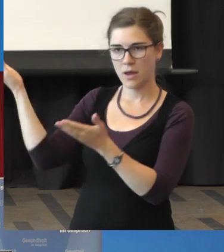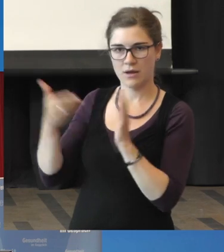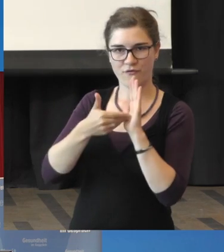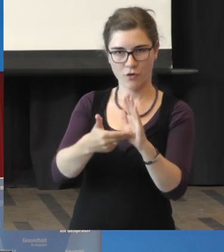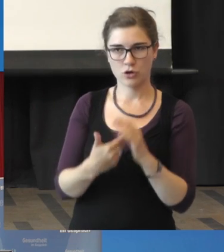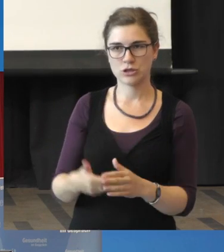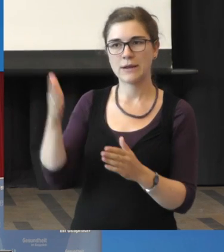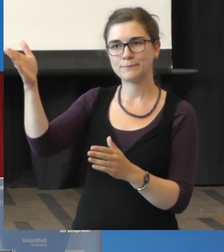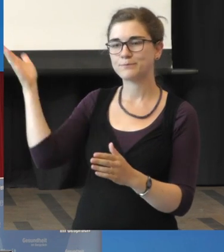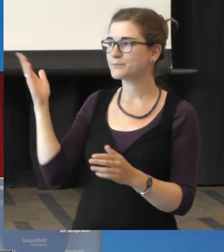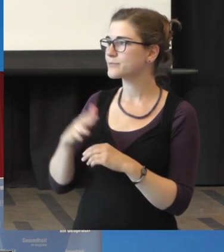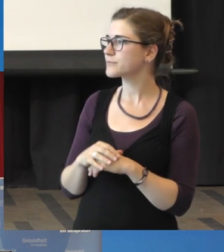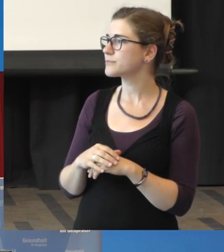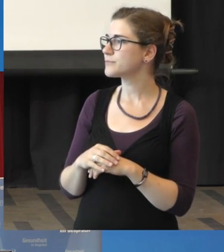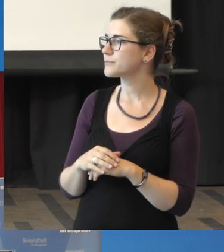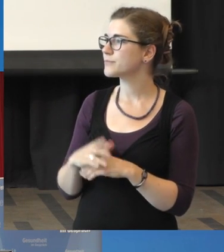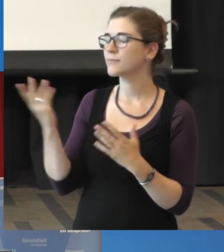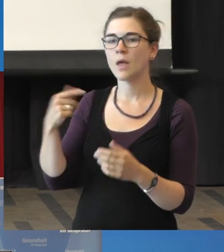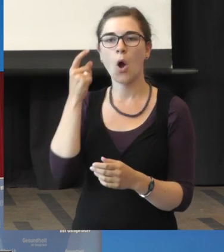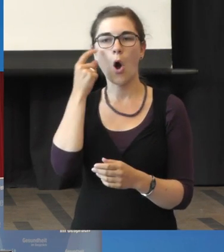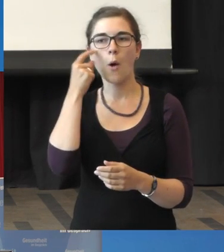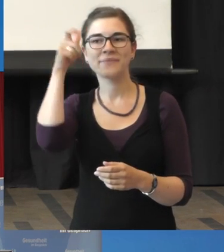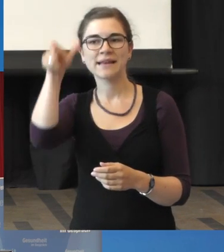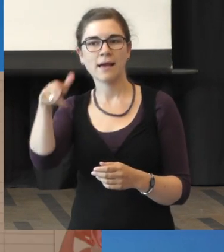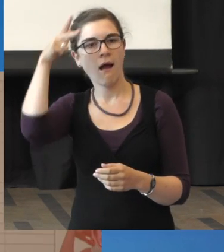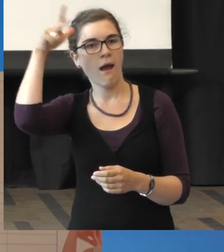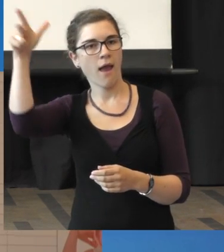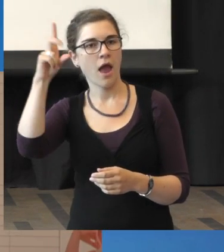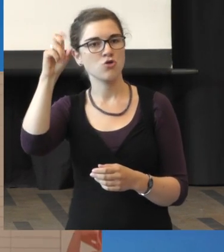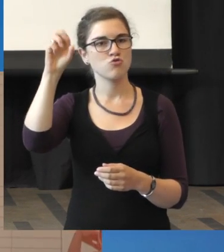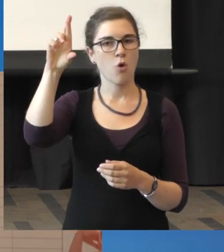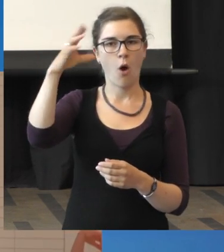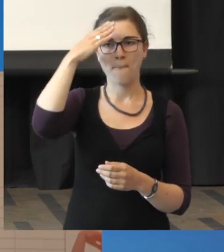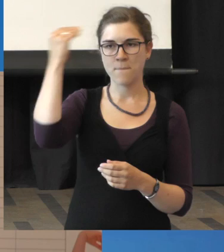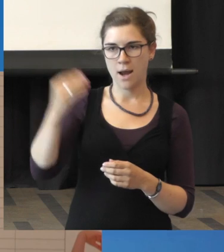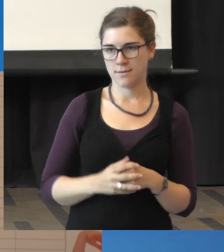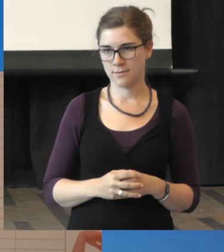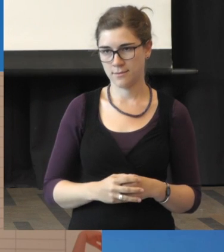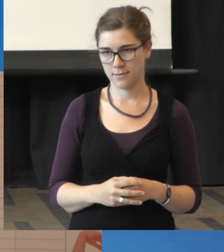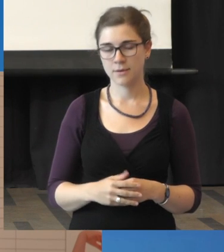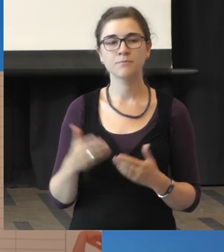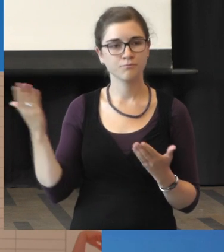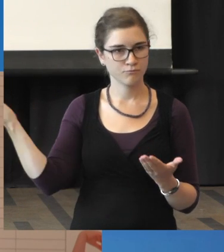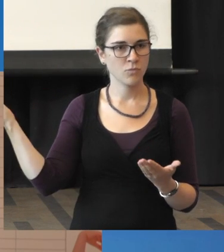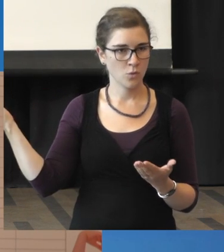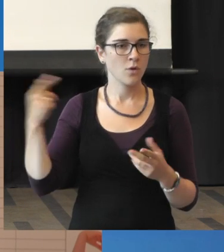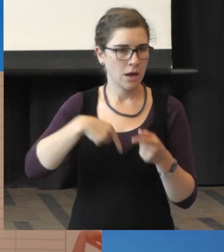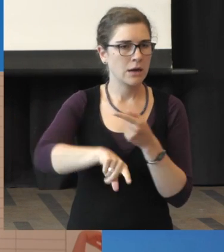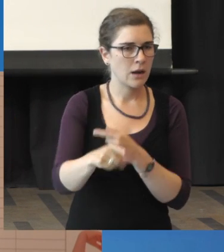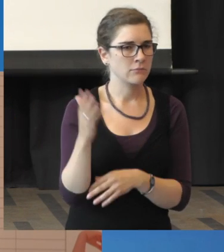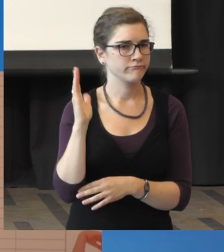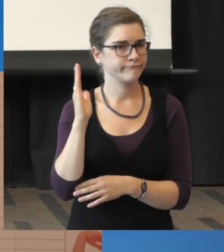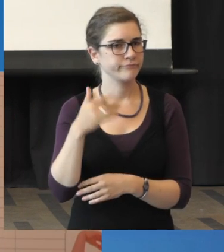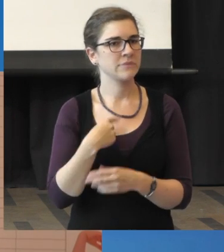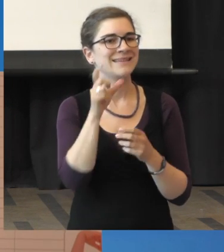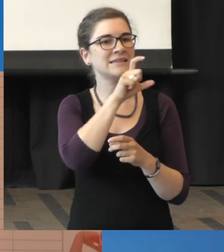links nach rechts haben wir den Optiker, den Herrn Börmann. Er wird, wie gesagt, gleich nochmal etwas zu den